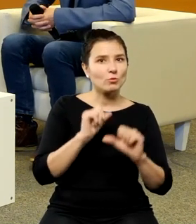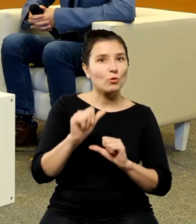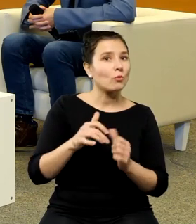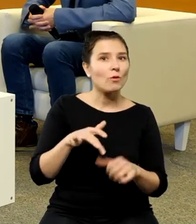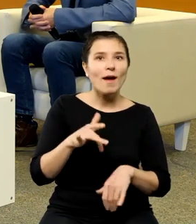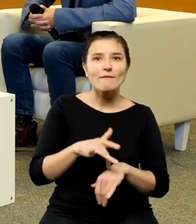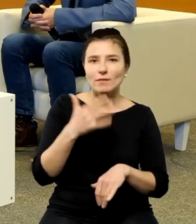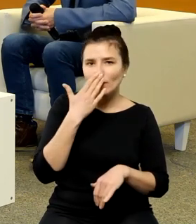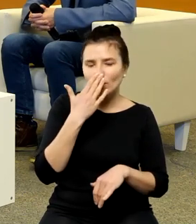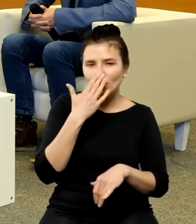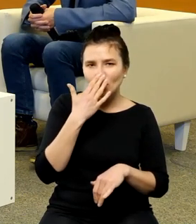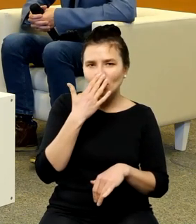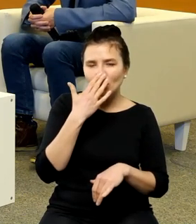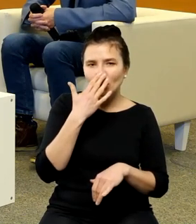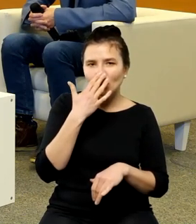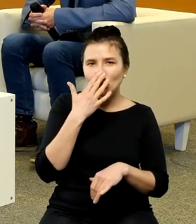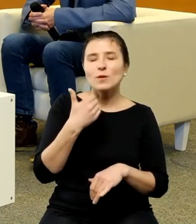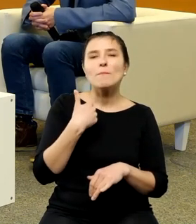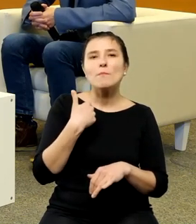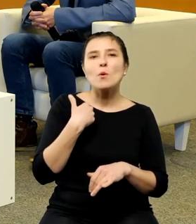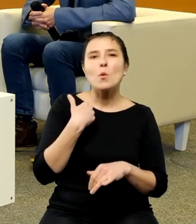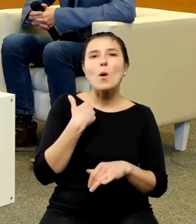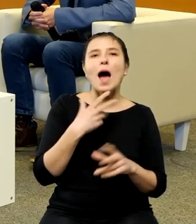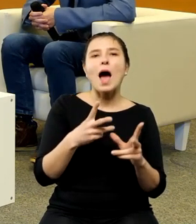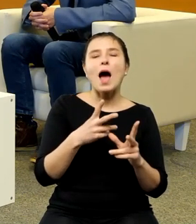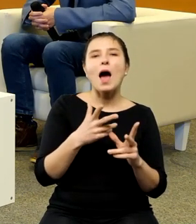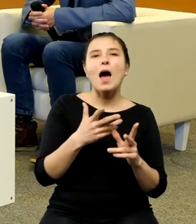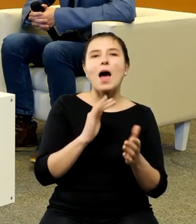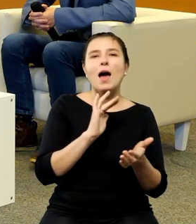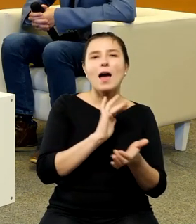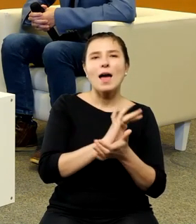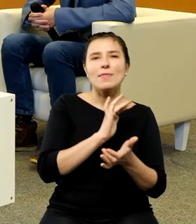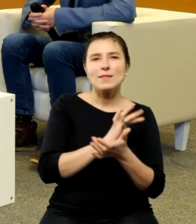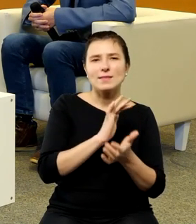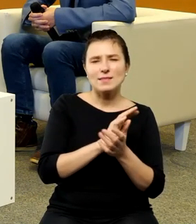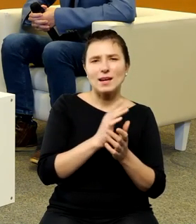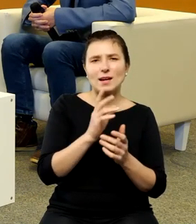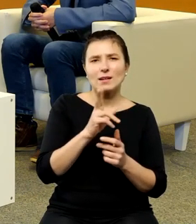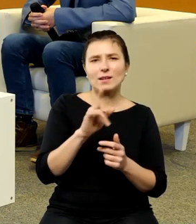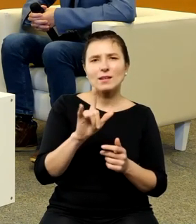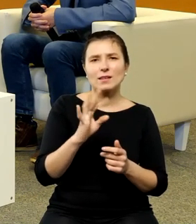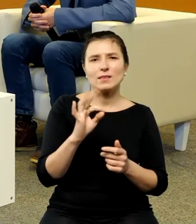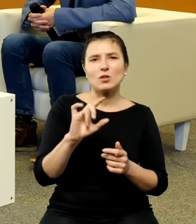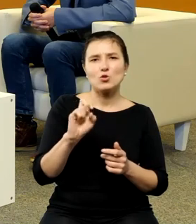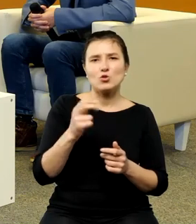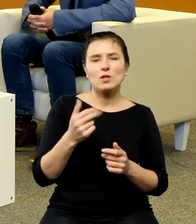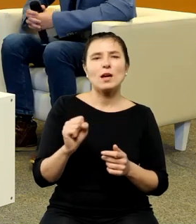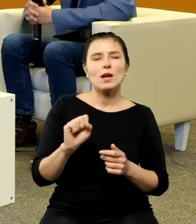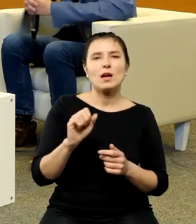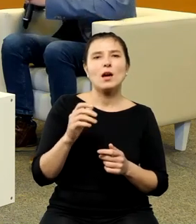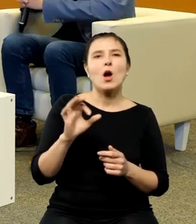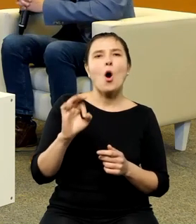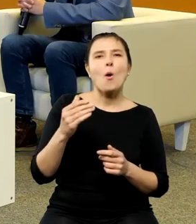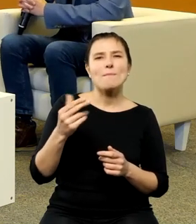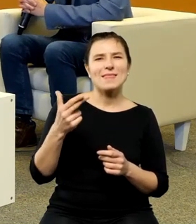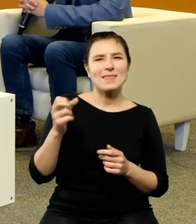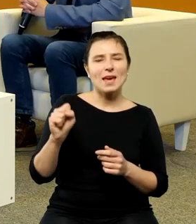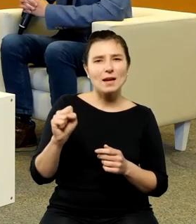rozłożoną na wiele wiele lat edycją krytyczną opera Omnia Mikołaja Kopernika czyli wszystko co Mikołaj Kopernik